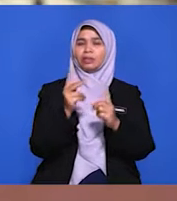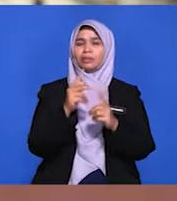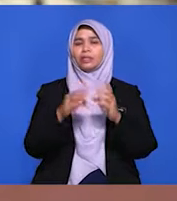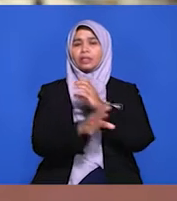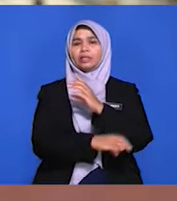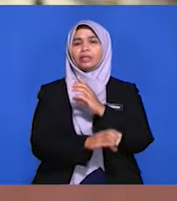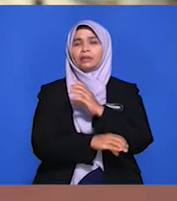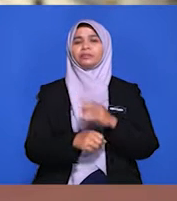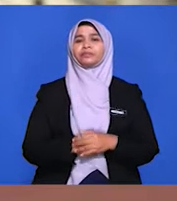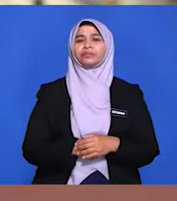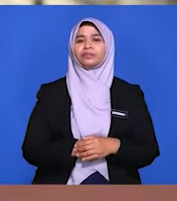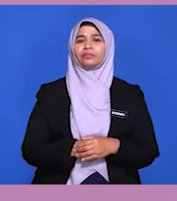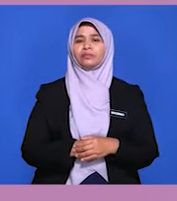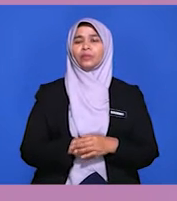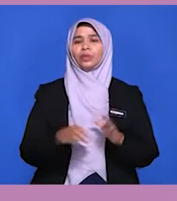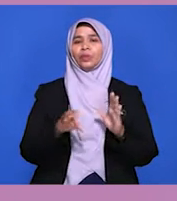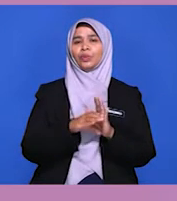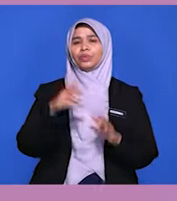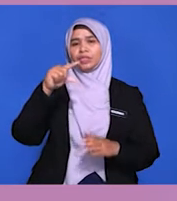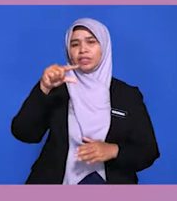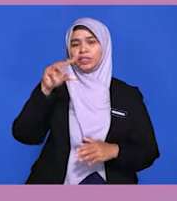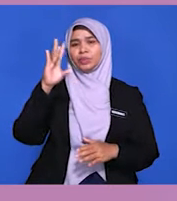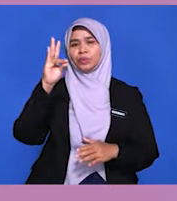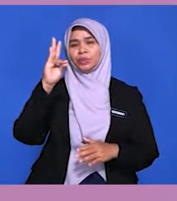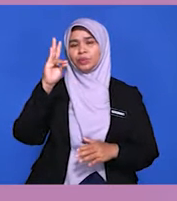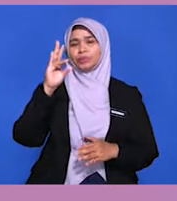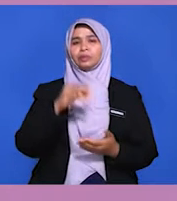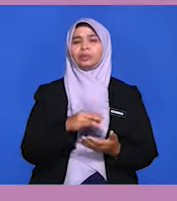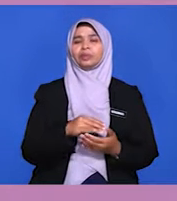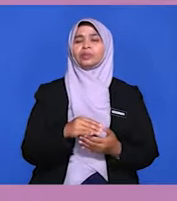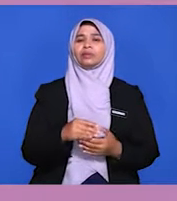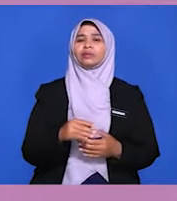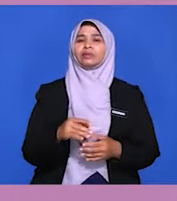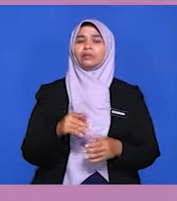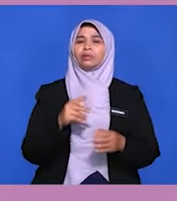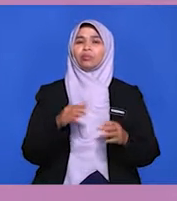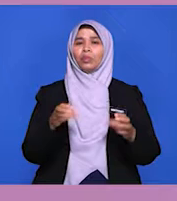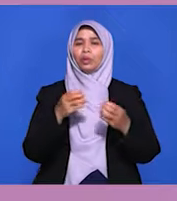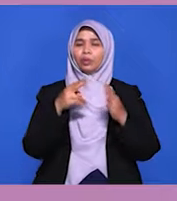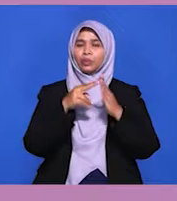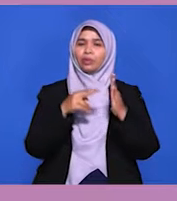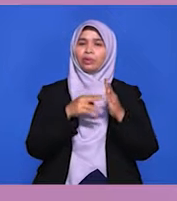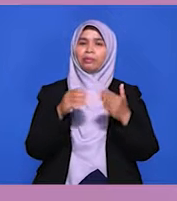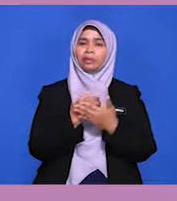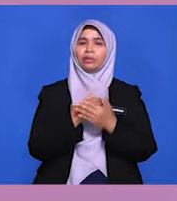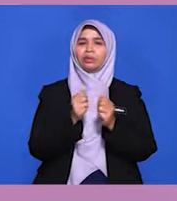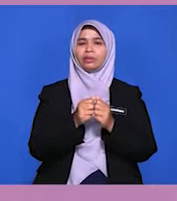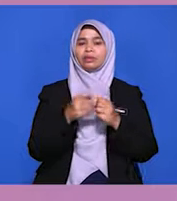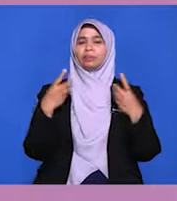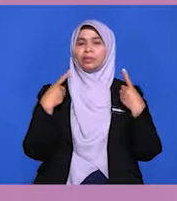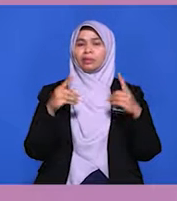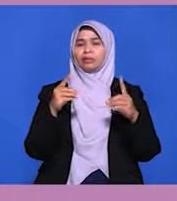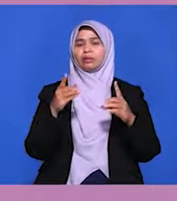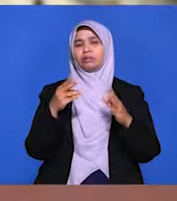Sebagai contoh, tindakan kumpulan negara G7 ataupun G7 mengenakan peraturan baru perdagangan dengan